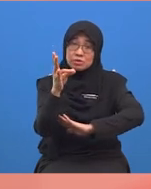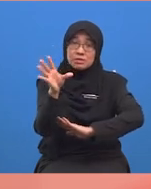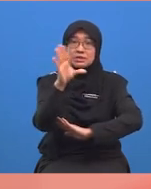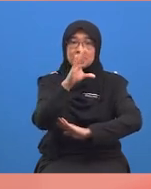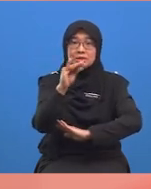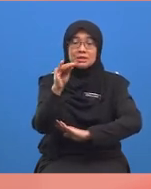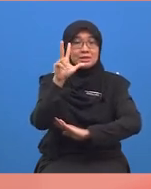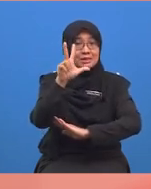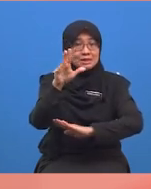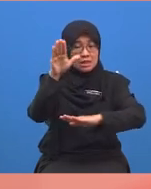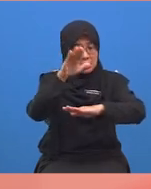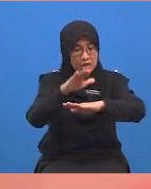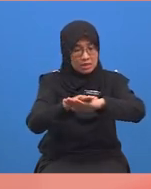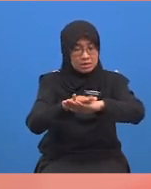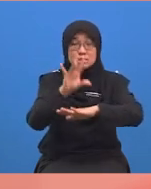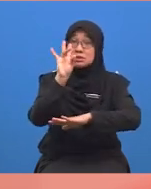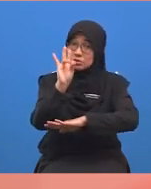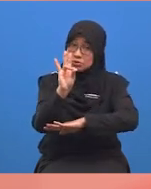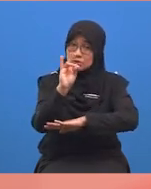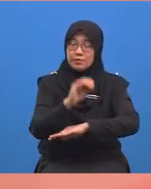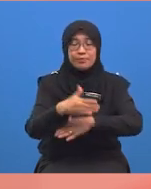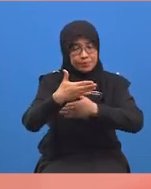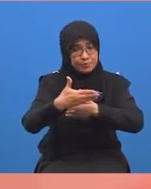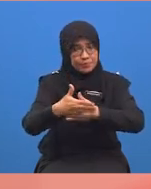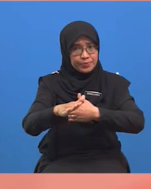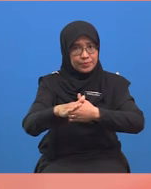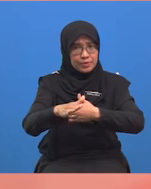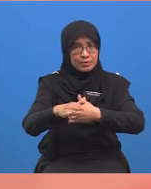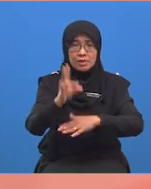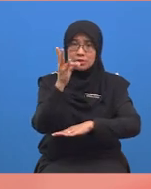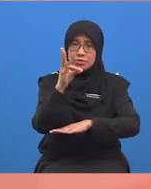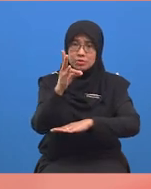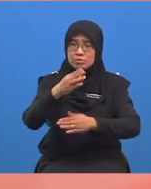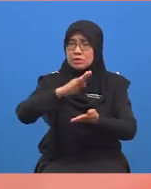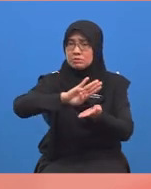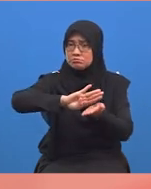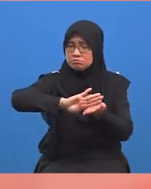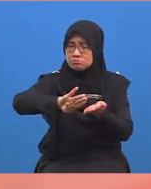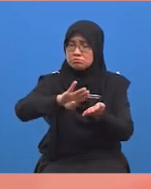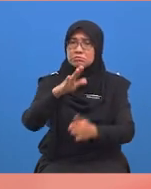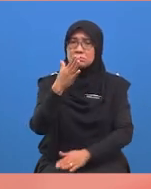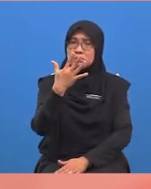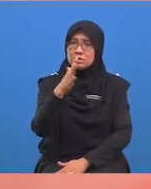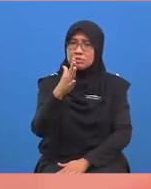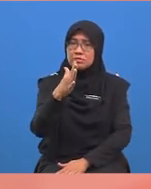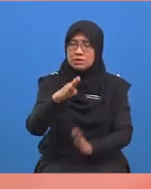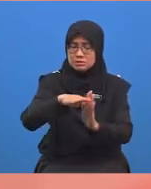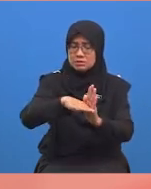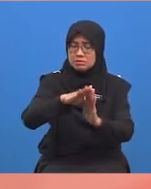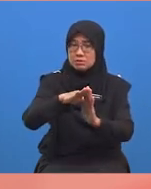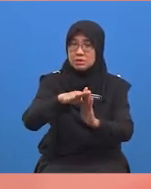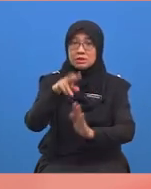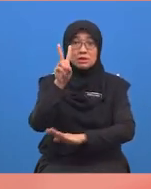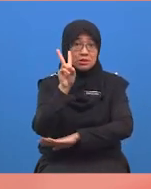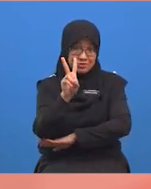tiga atas tujuh. Kemudian, tujuh belas tolak lima belas dan bakinya adalah